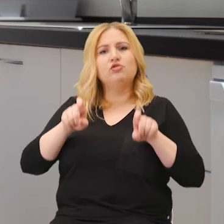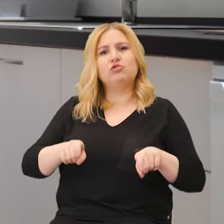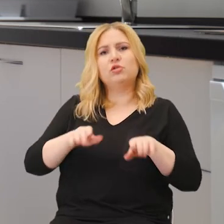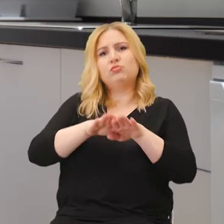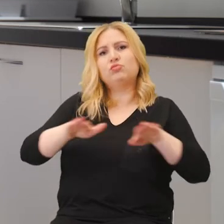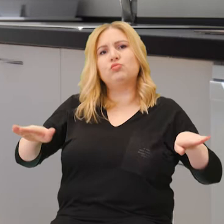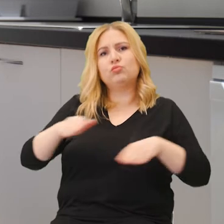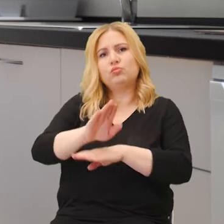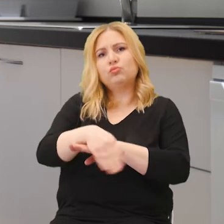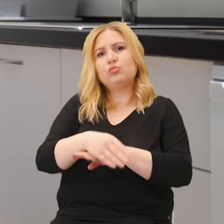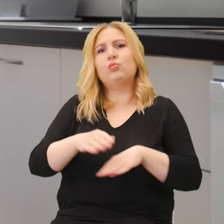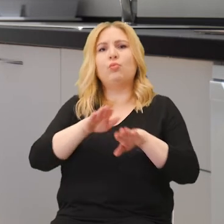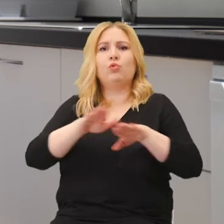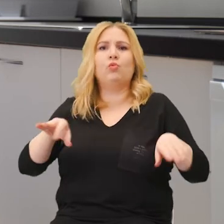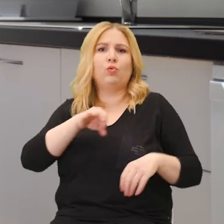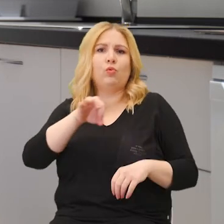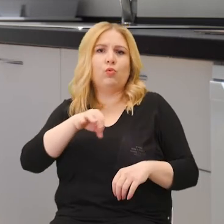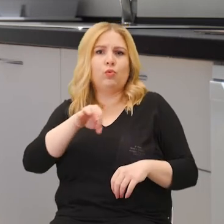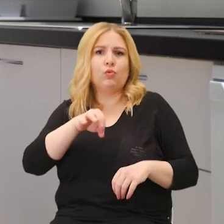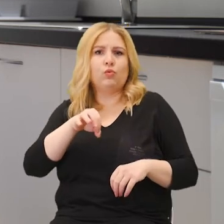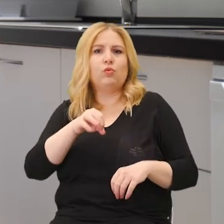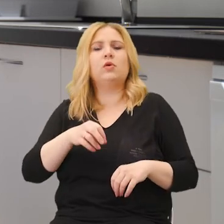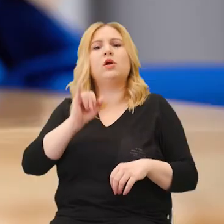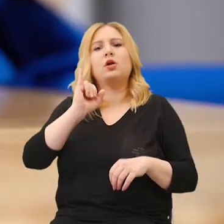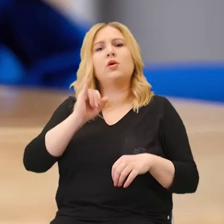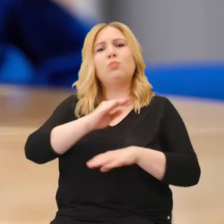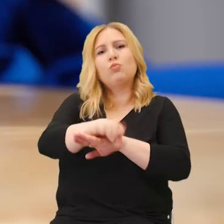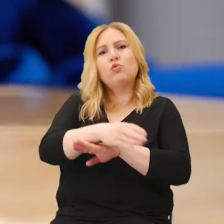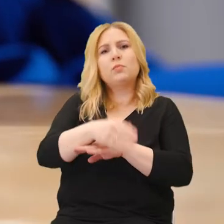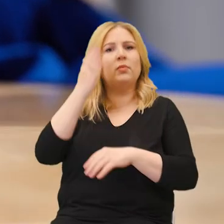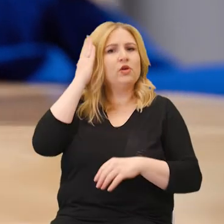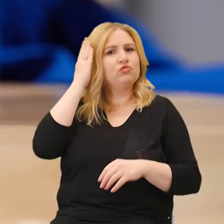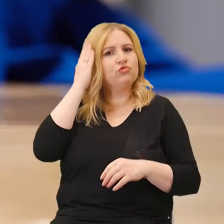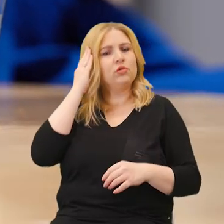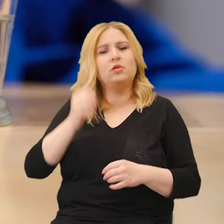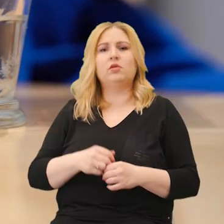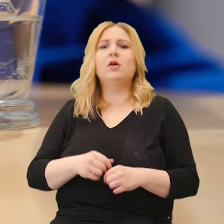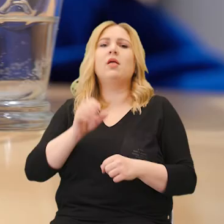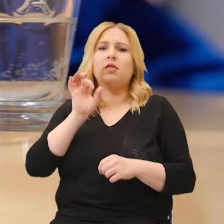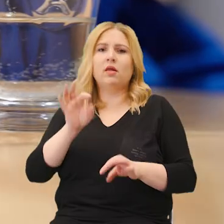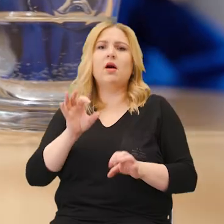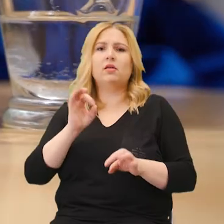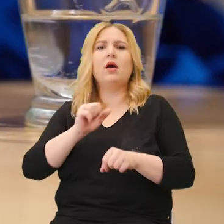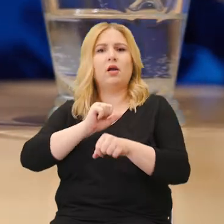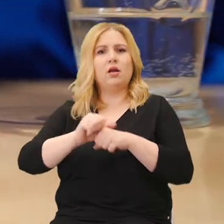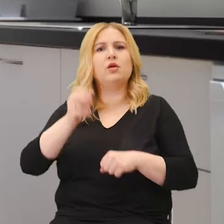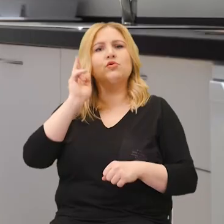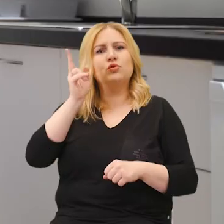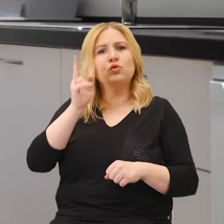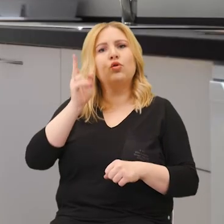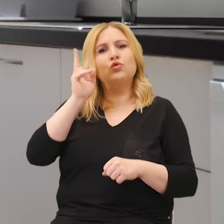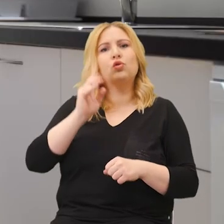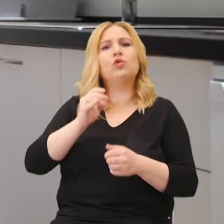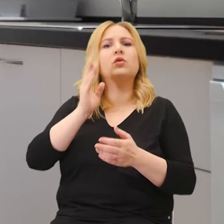stole, w pustej kuchni i pustego mieszkania. Francuzi mówią, że zawsze jest ktoś, kto całuje i ktoś, kto